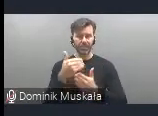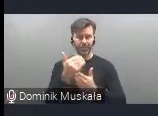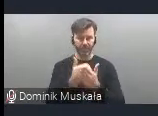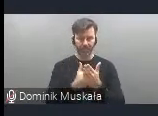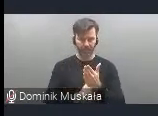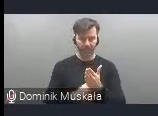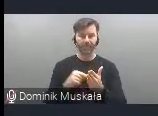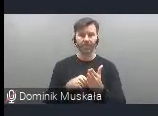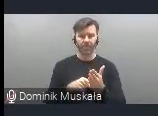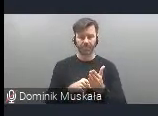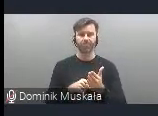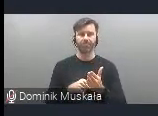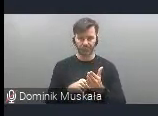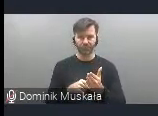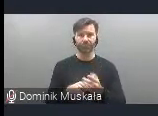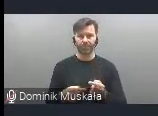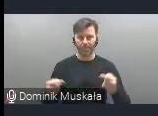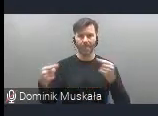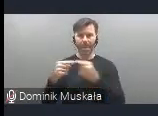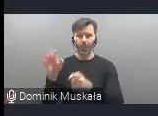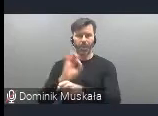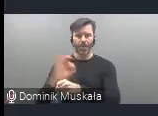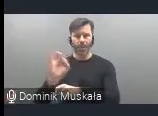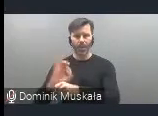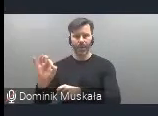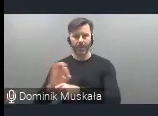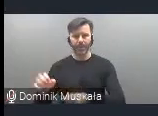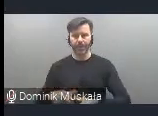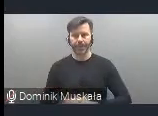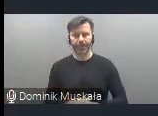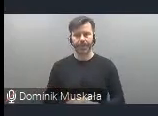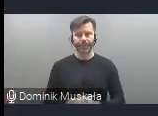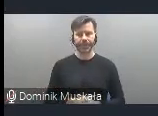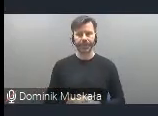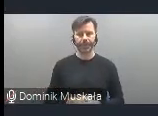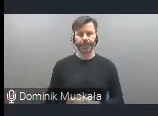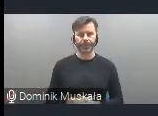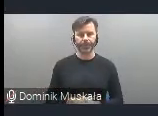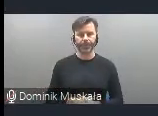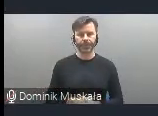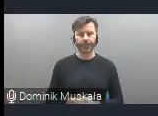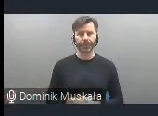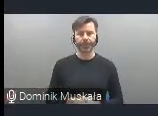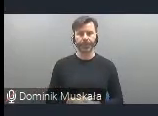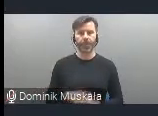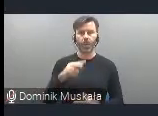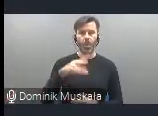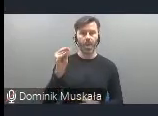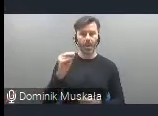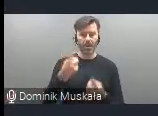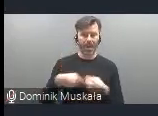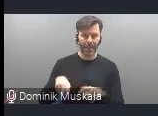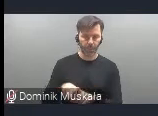wkomponowane w projekty, które Unia czy programy, które Unia Europejska realizuje. Zresztą